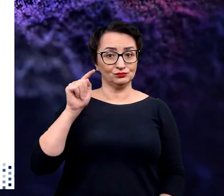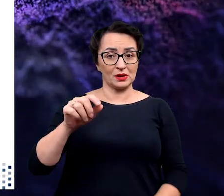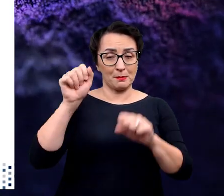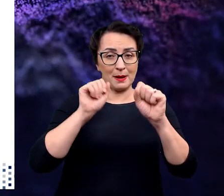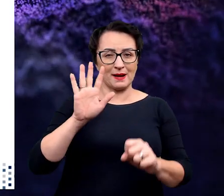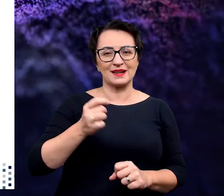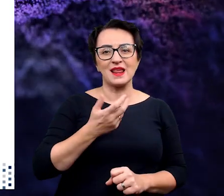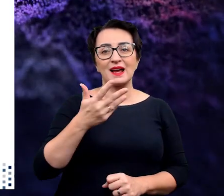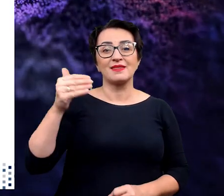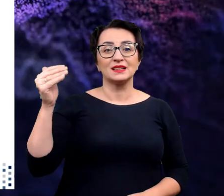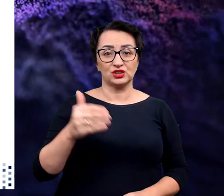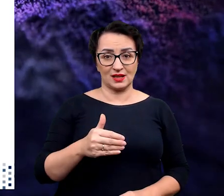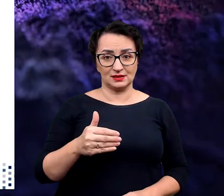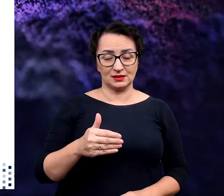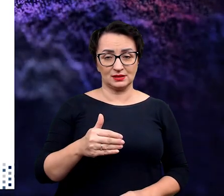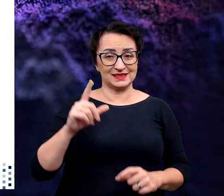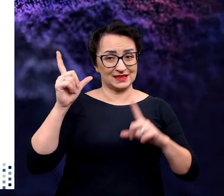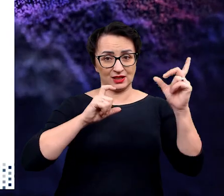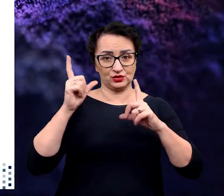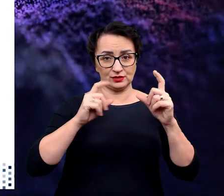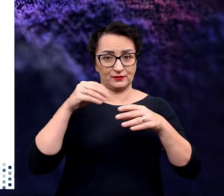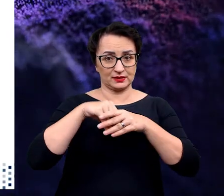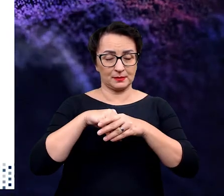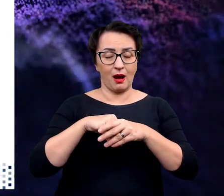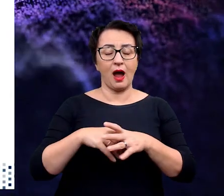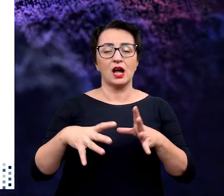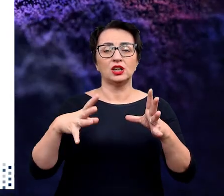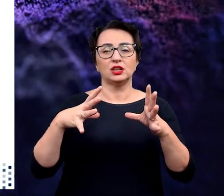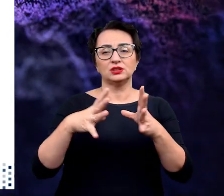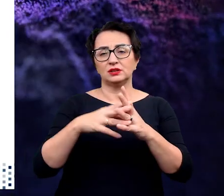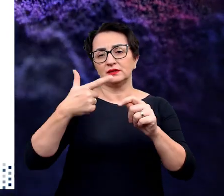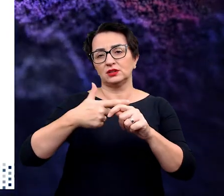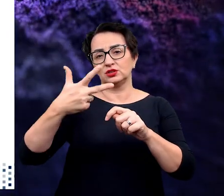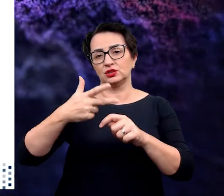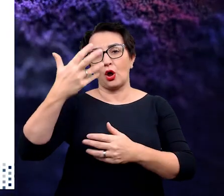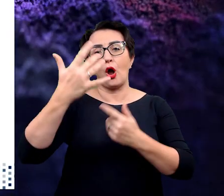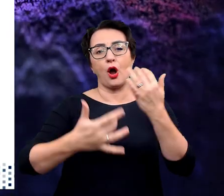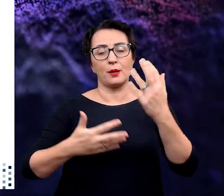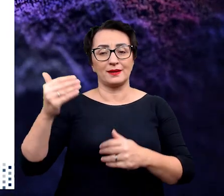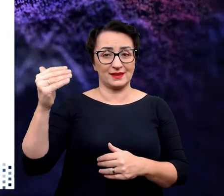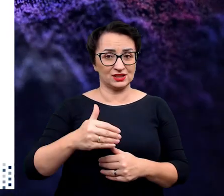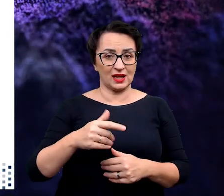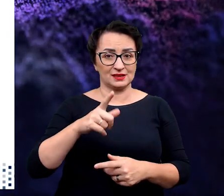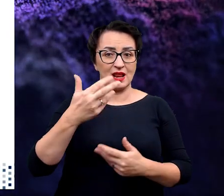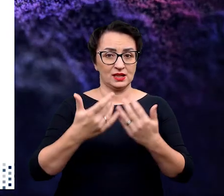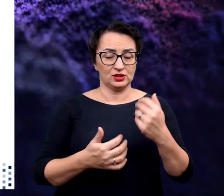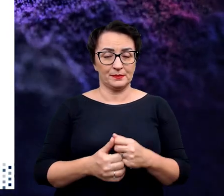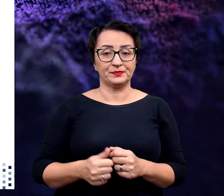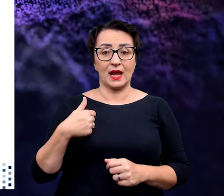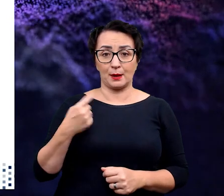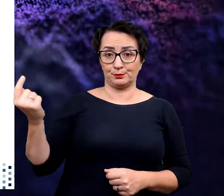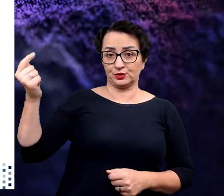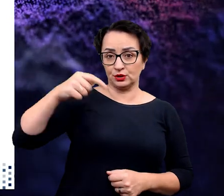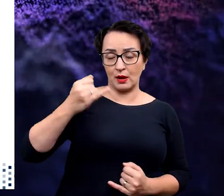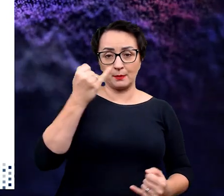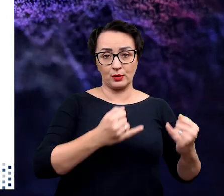I ten bank ma kilka tysięcy tak naprawdę zdjęć, a dziesiątki tysięcy takich zliczeń. I spośród